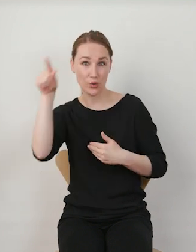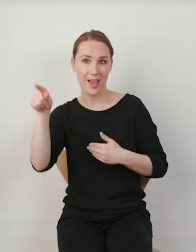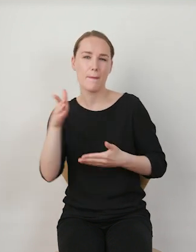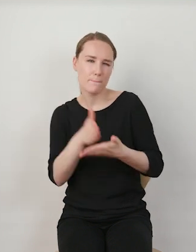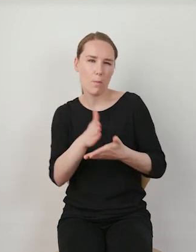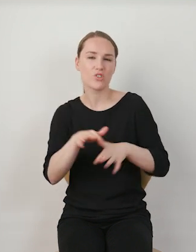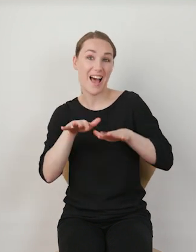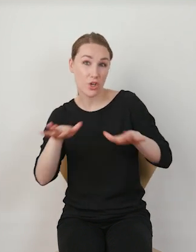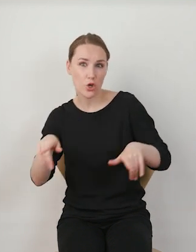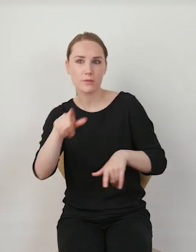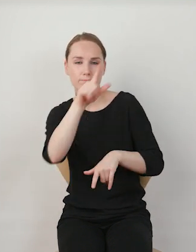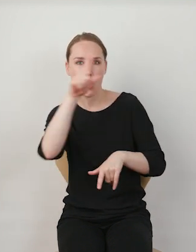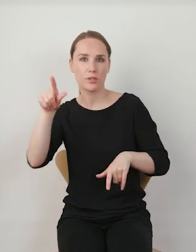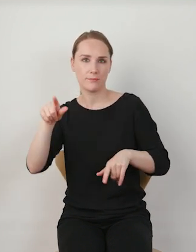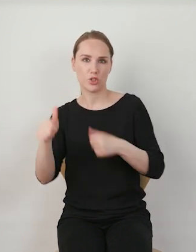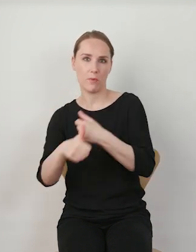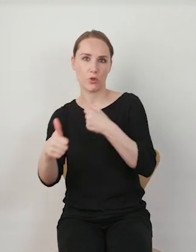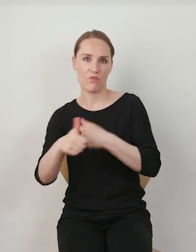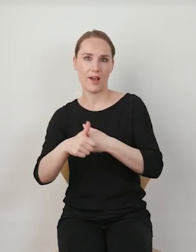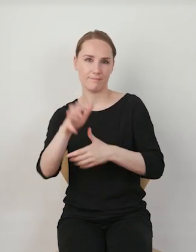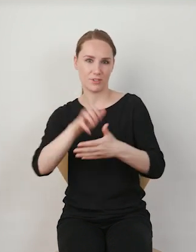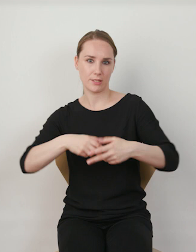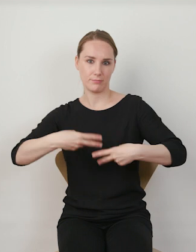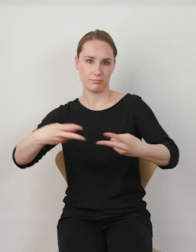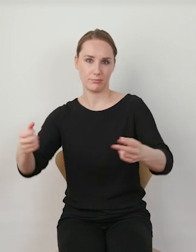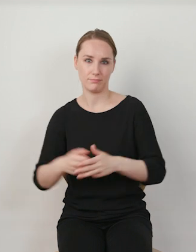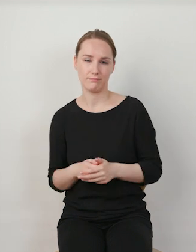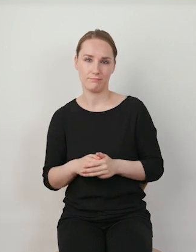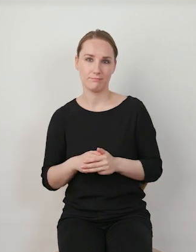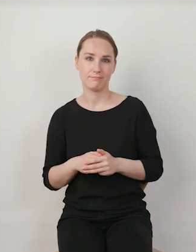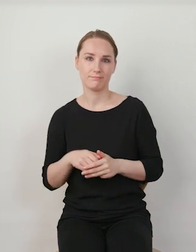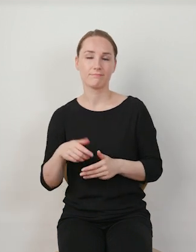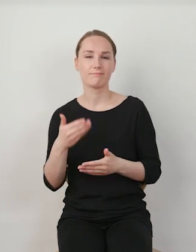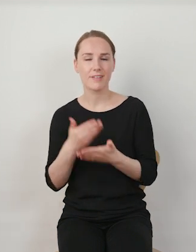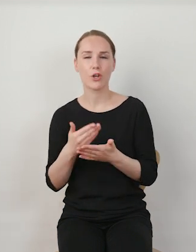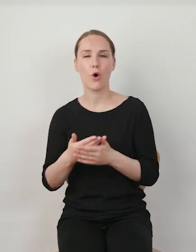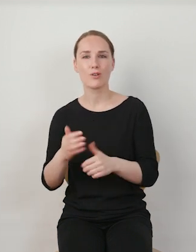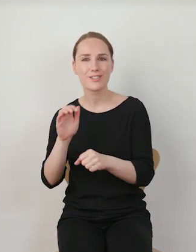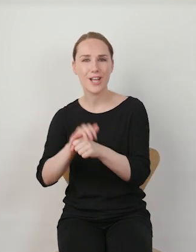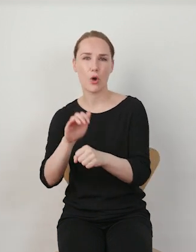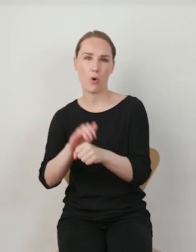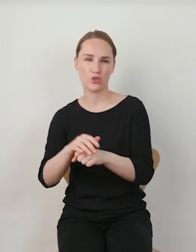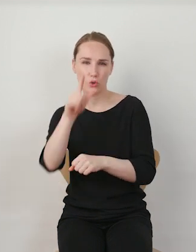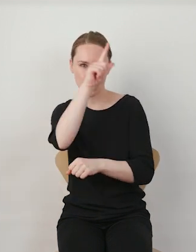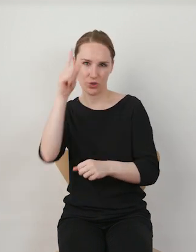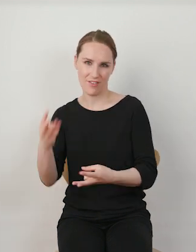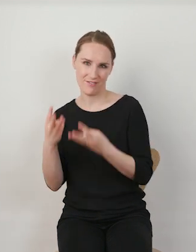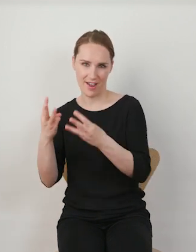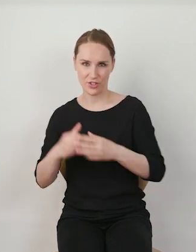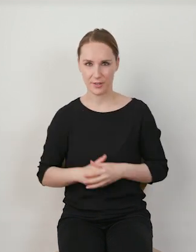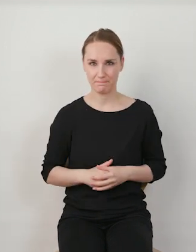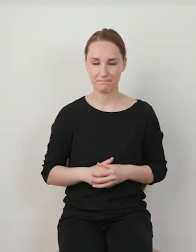sprawili, że treść rozprzestrzeniła się dalej. Mówimy o sieci, zatem znajomych o kapitale społecznym.